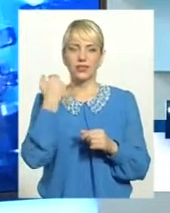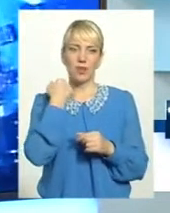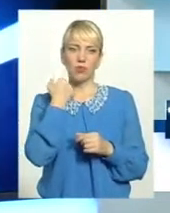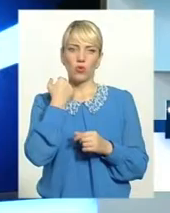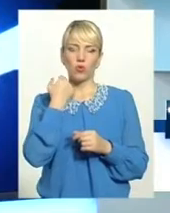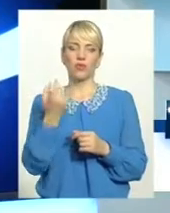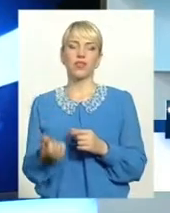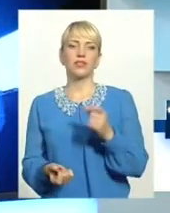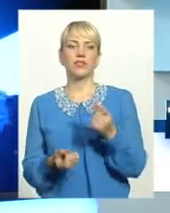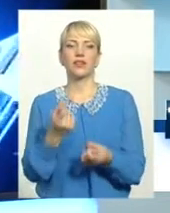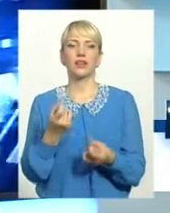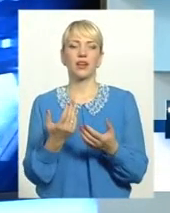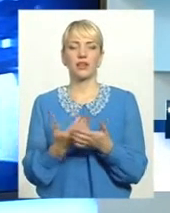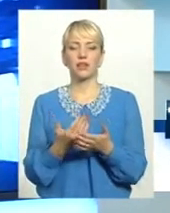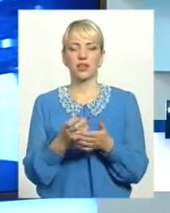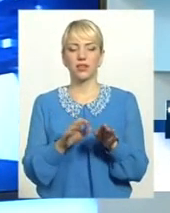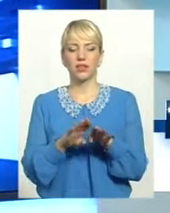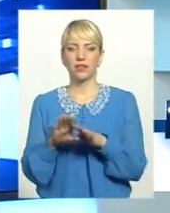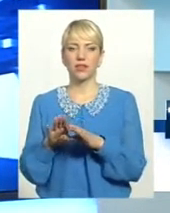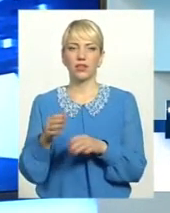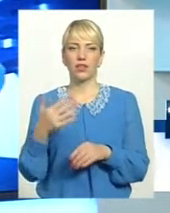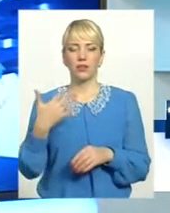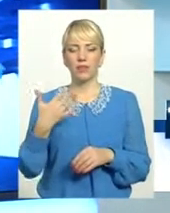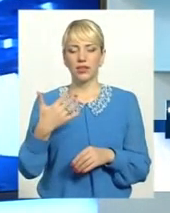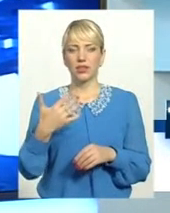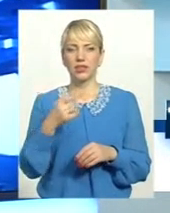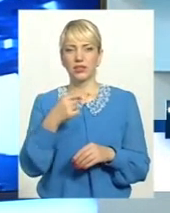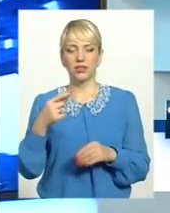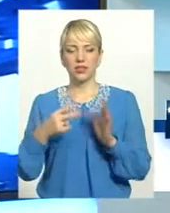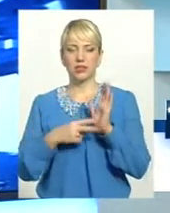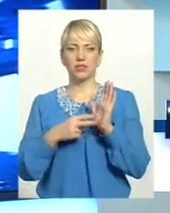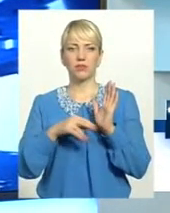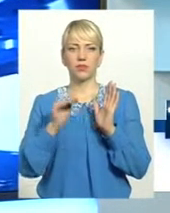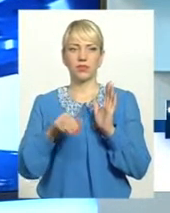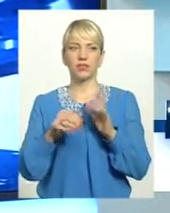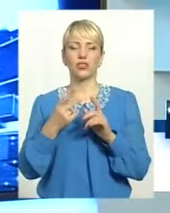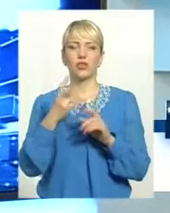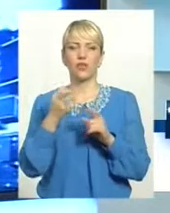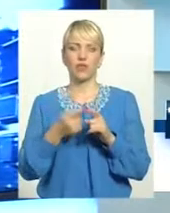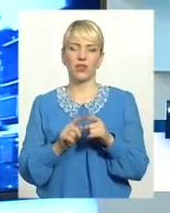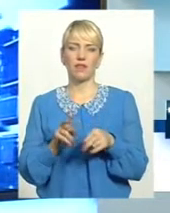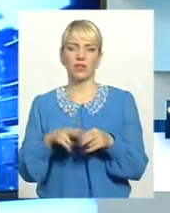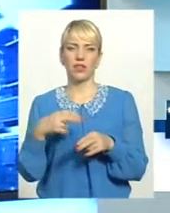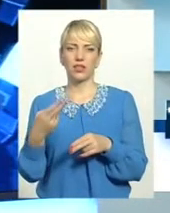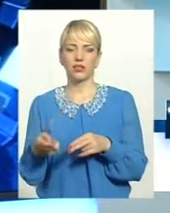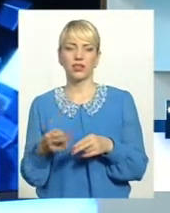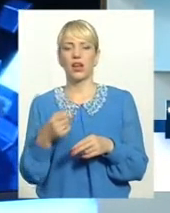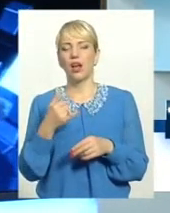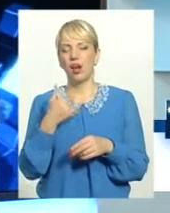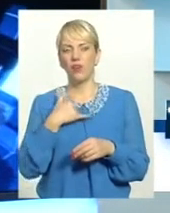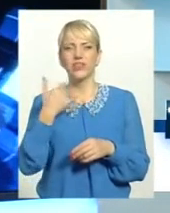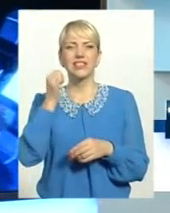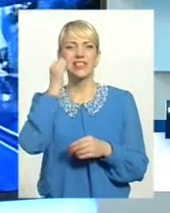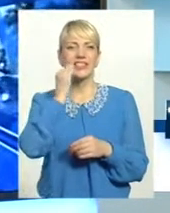виникає, наприклад, на рівні 50-70 тисяч, вона гаситься. А так, на старі стабільні боржники.